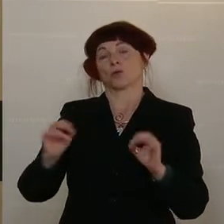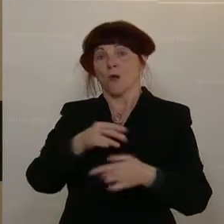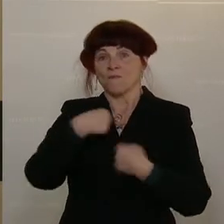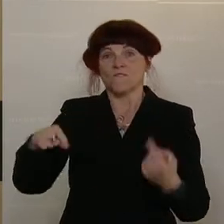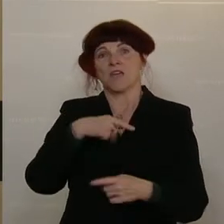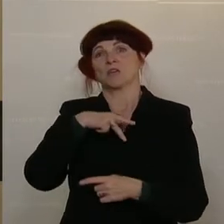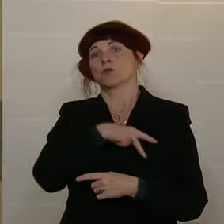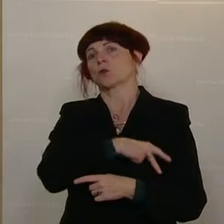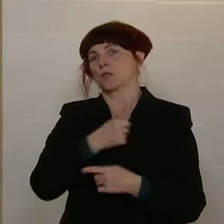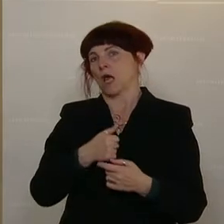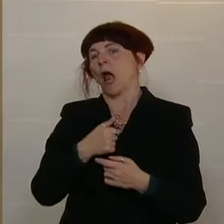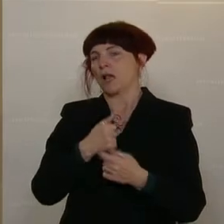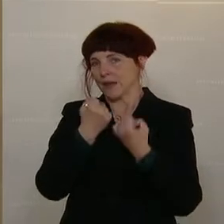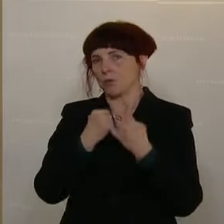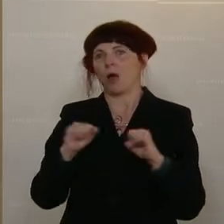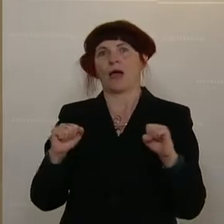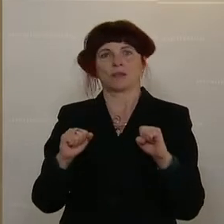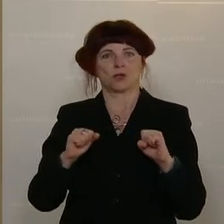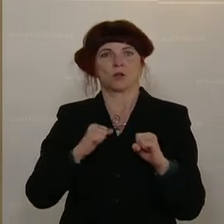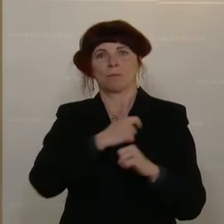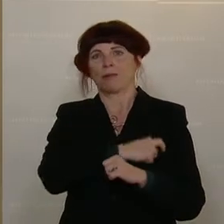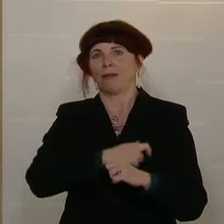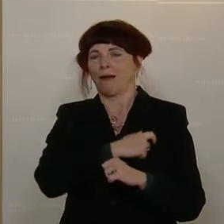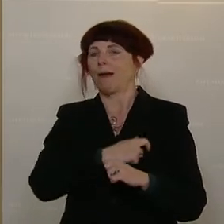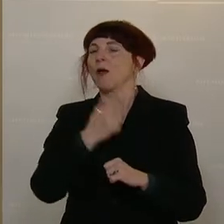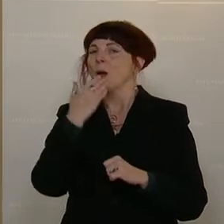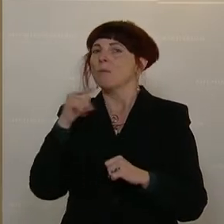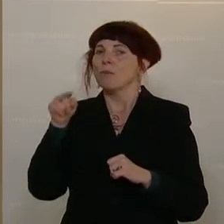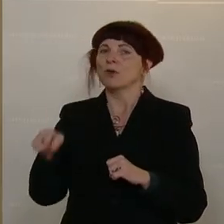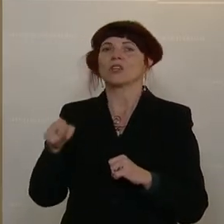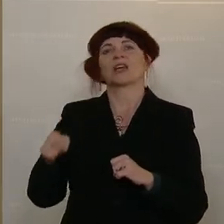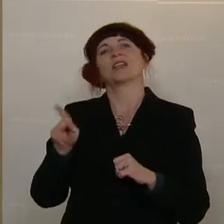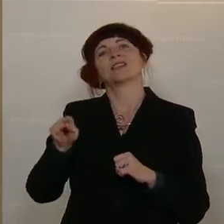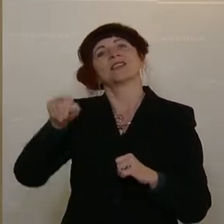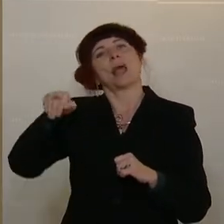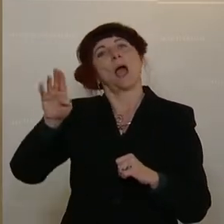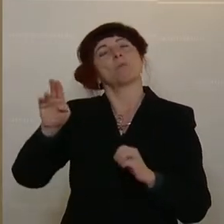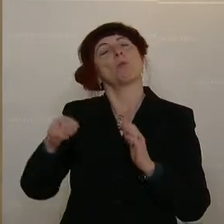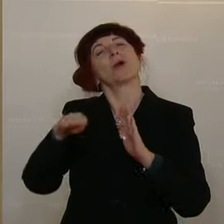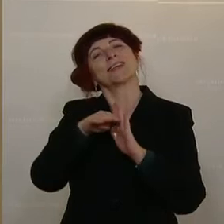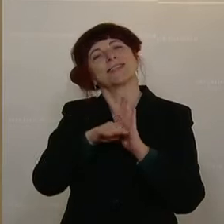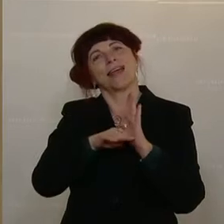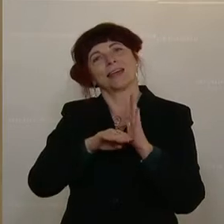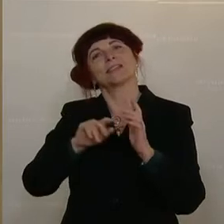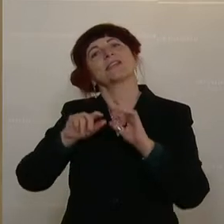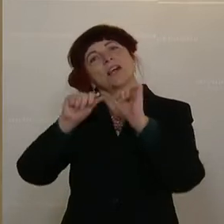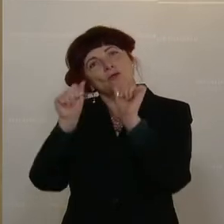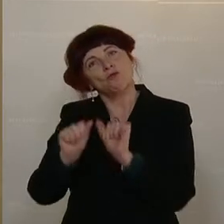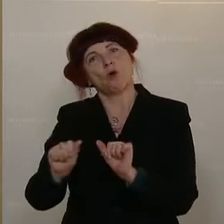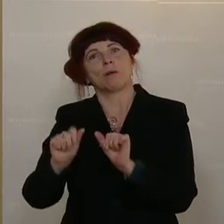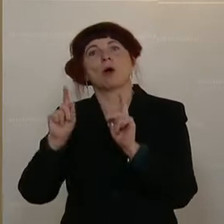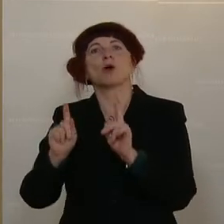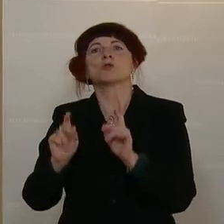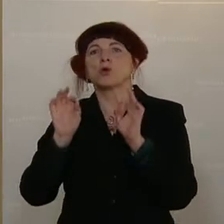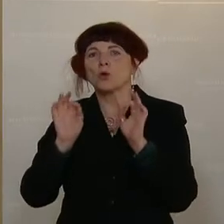dass dieses KMU-Förderungsgesetz in seiner Ausgestaltung so angelegt ist, dass diese treffsicher und